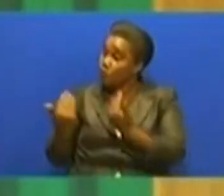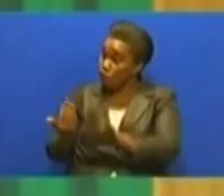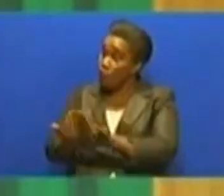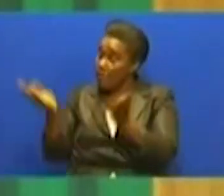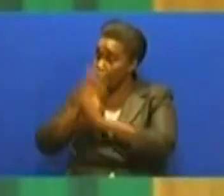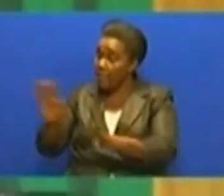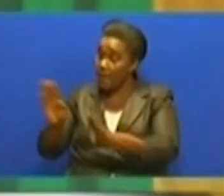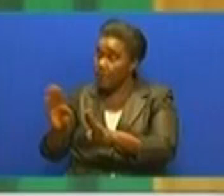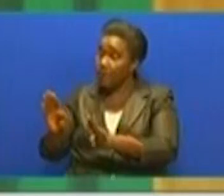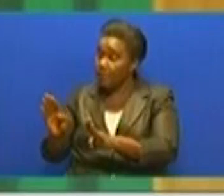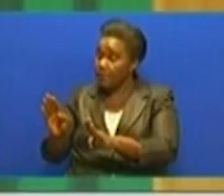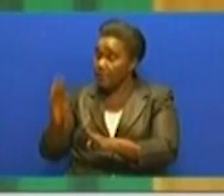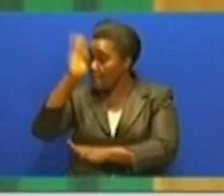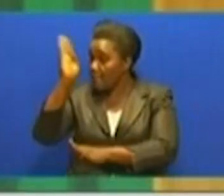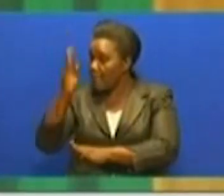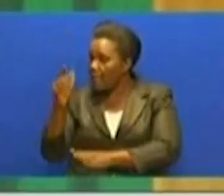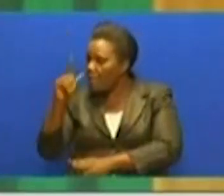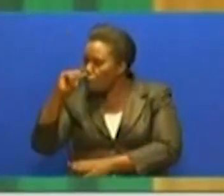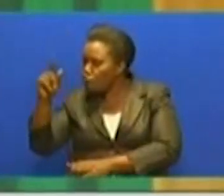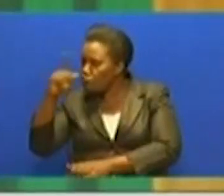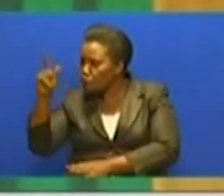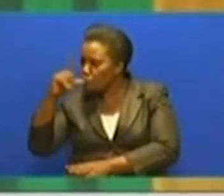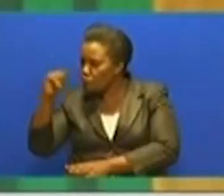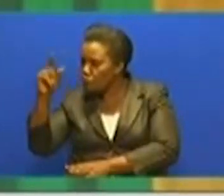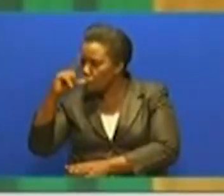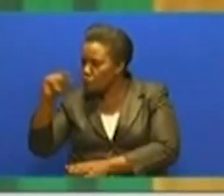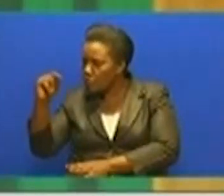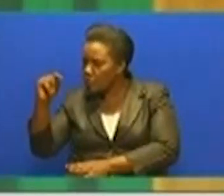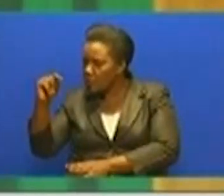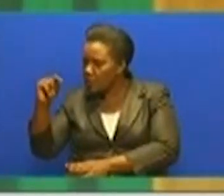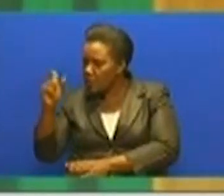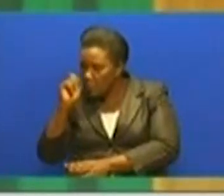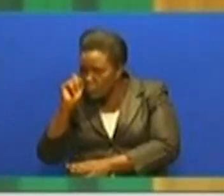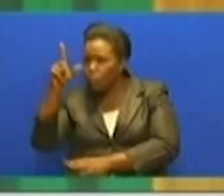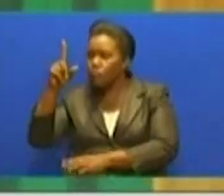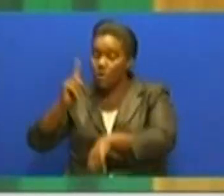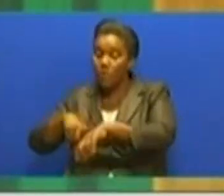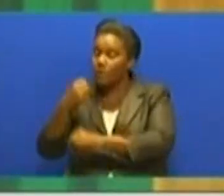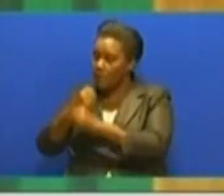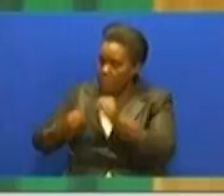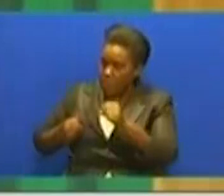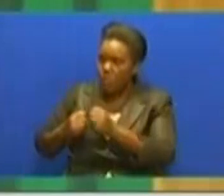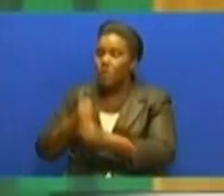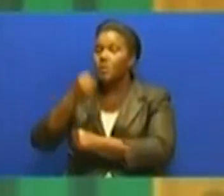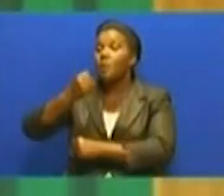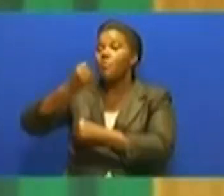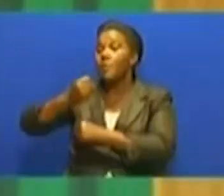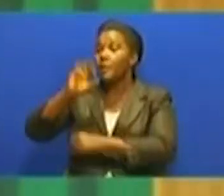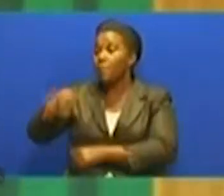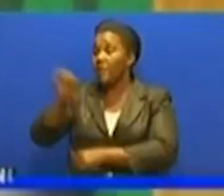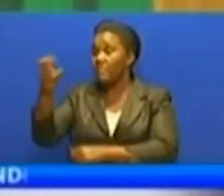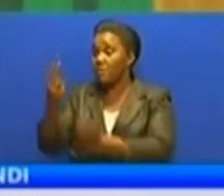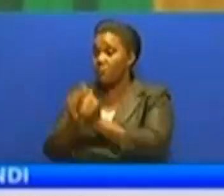magizo hayo ya kiwemo ya uchunguzi dhili ya madudu ya ubuliwa katika mbio za mwenge wa uhuru mwaka F29 kumena tisa.